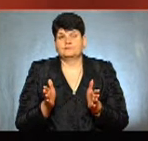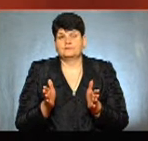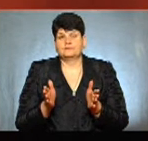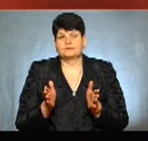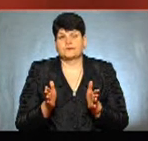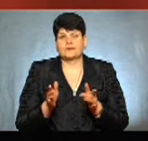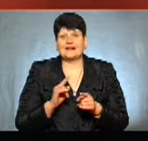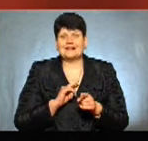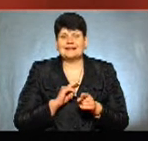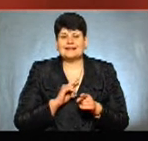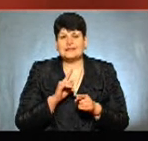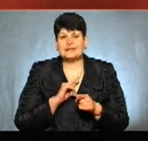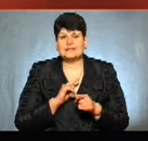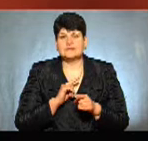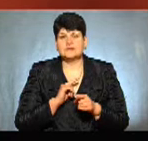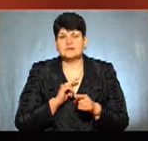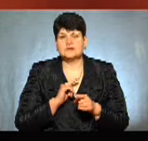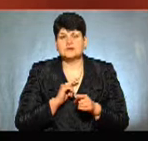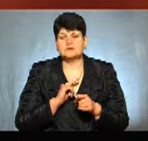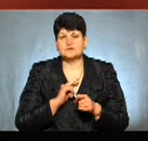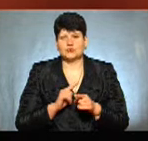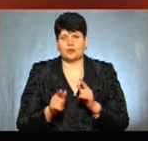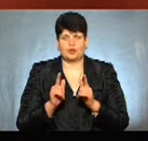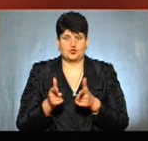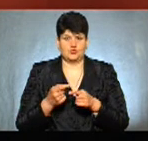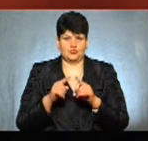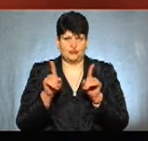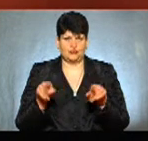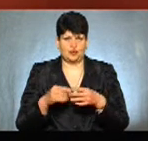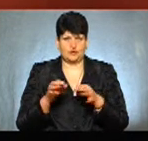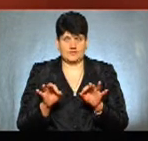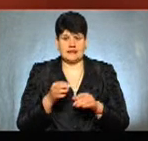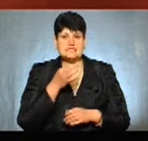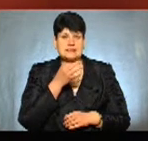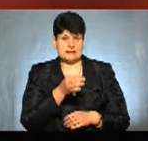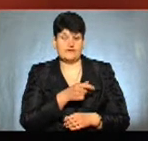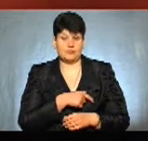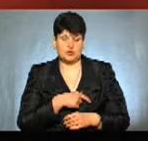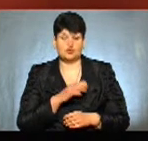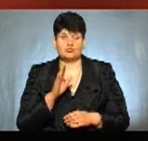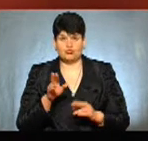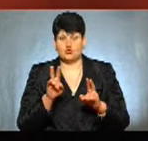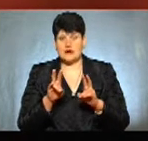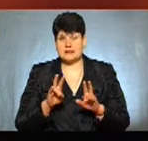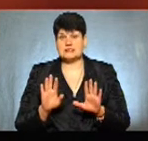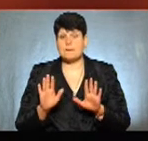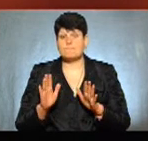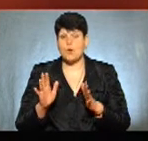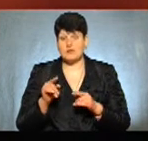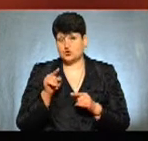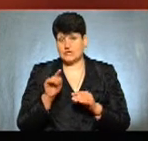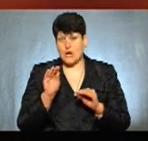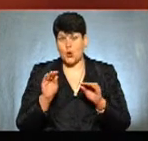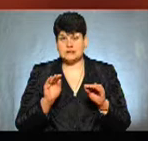терміновому погодженню цього сервітуту. Те, як сказав депутат, що будуть розглядатися деякі моменти щодо їх